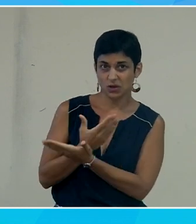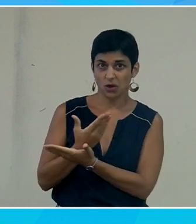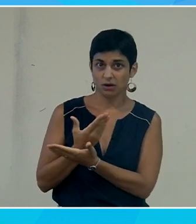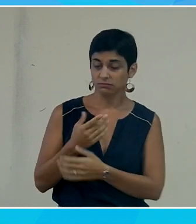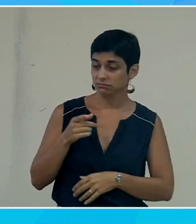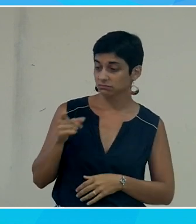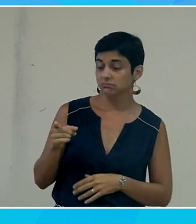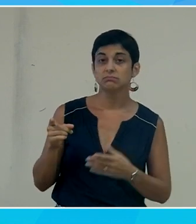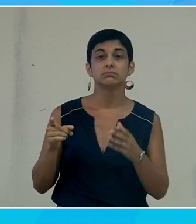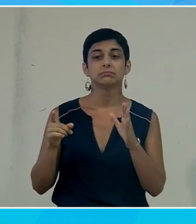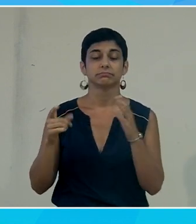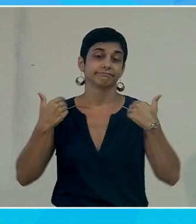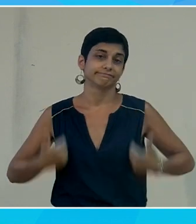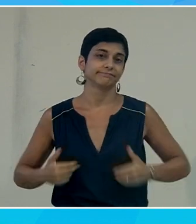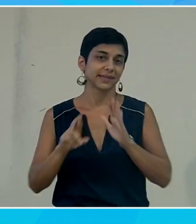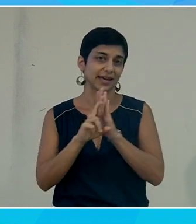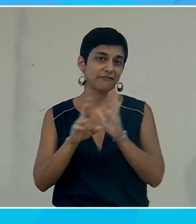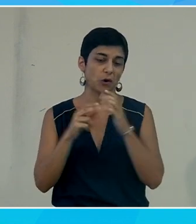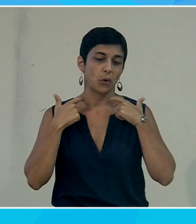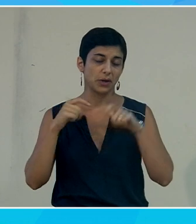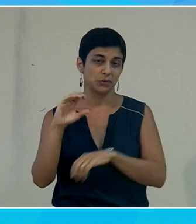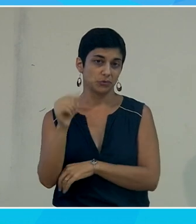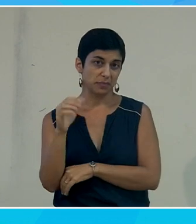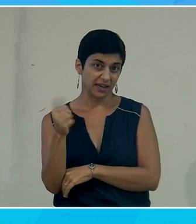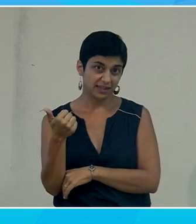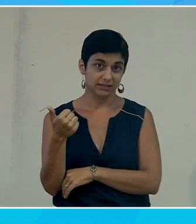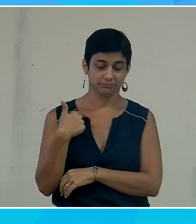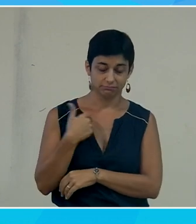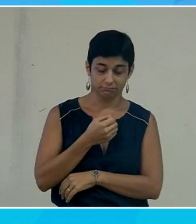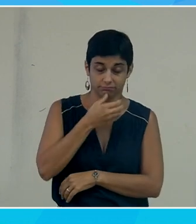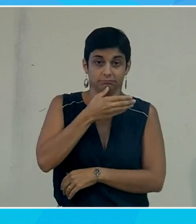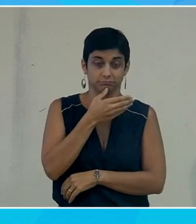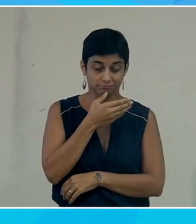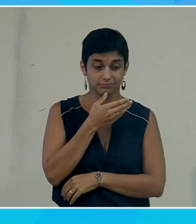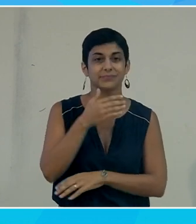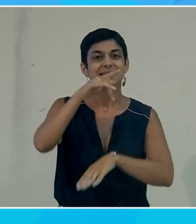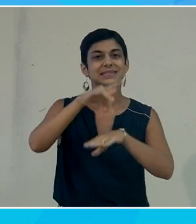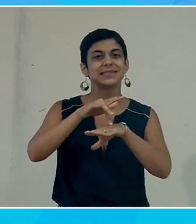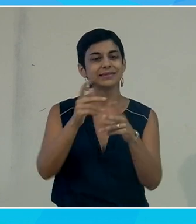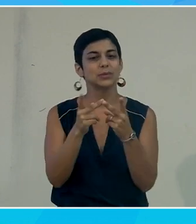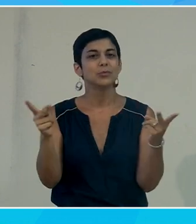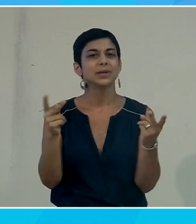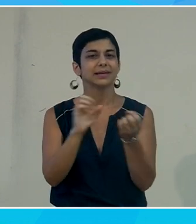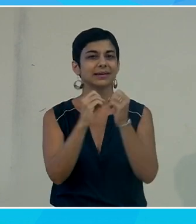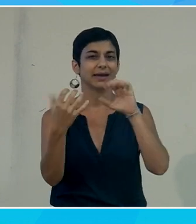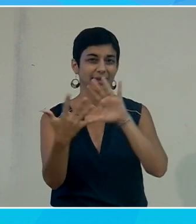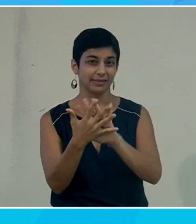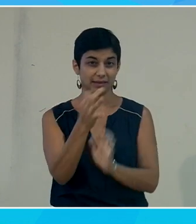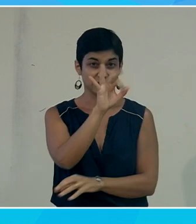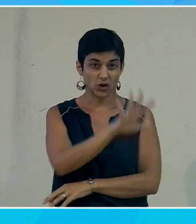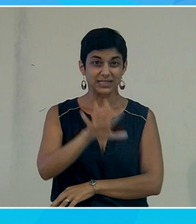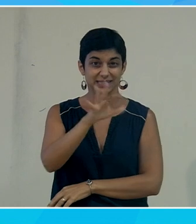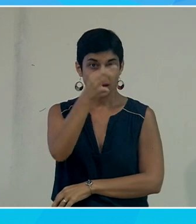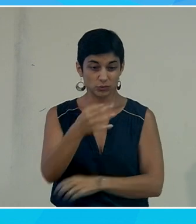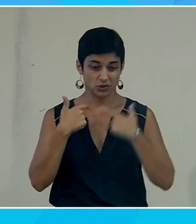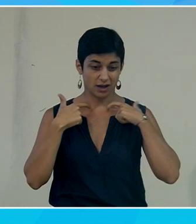référent en accessivité numérique que je suis, c'est que seulement 5% des sites publics en ligne en France sont